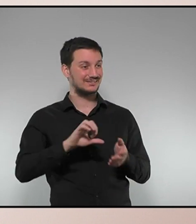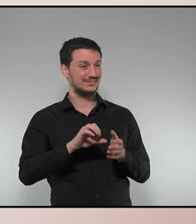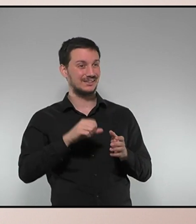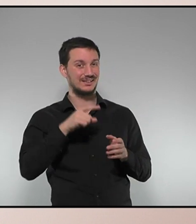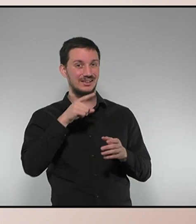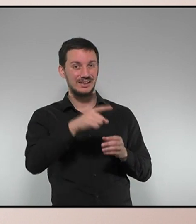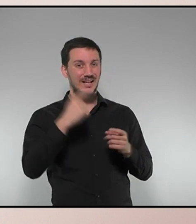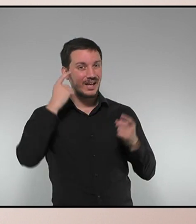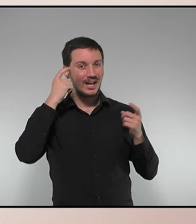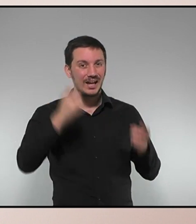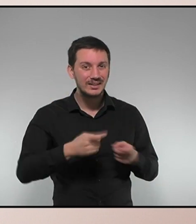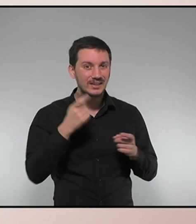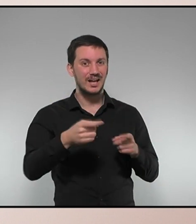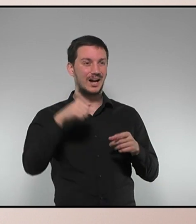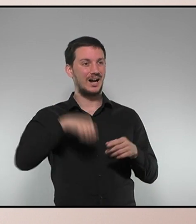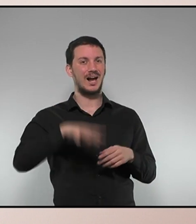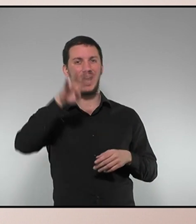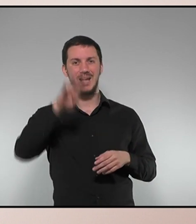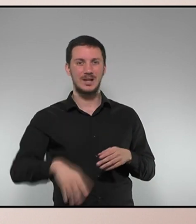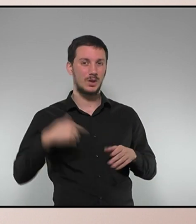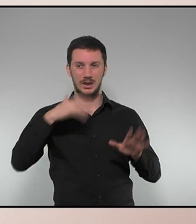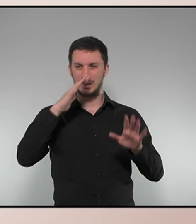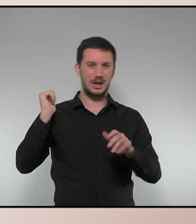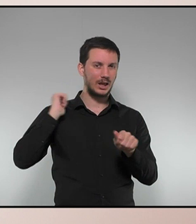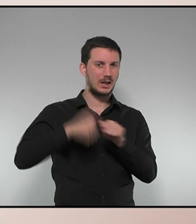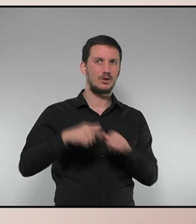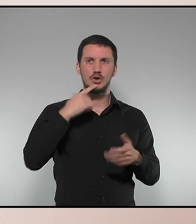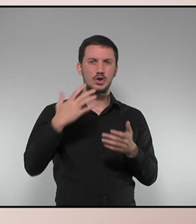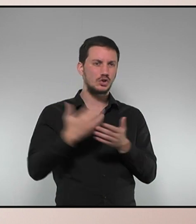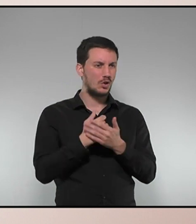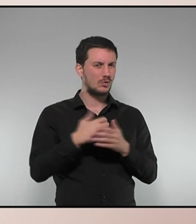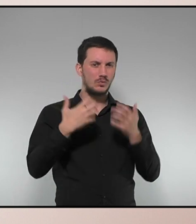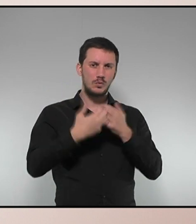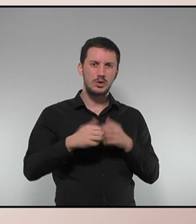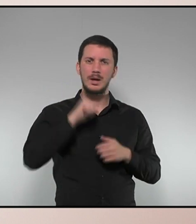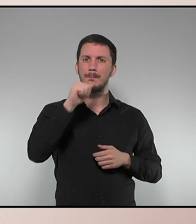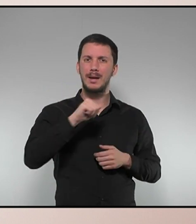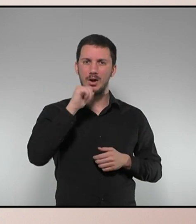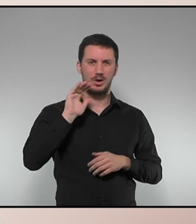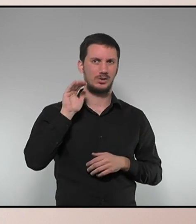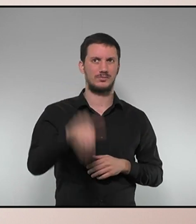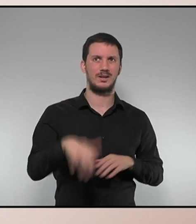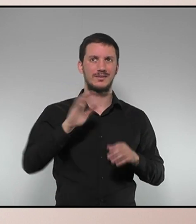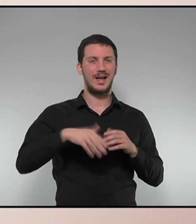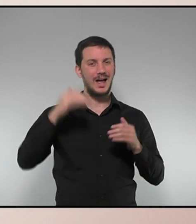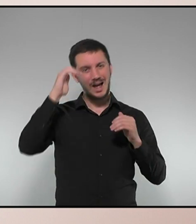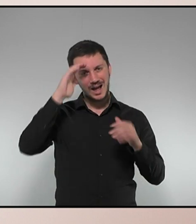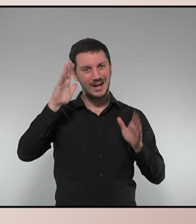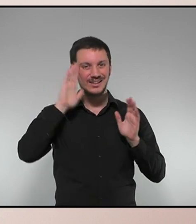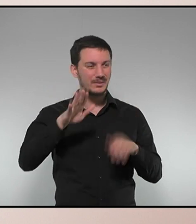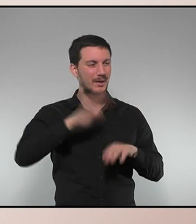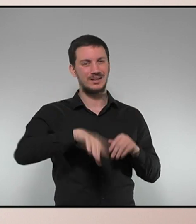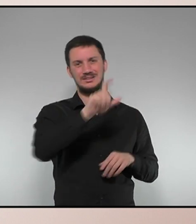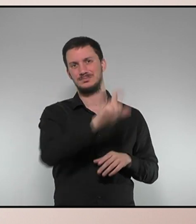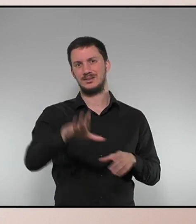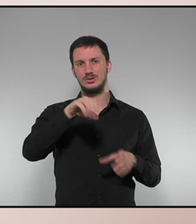contínua e intensa agressió que sofre Catalunya cada any tot funciona peor. Tot va a menys i la atenció a els ciutadans es debilita